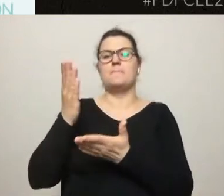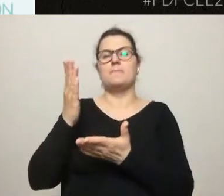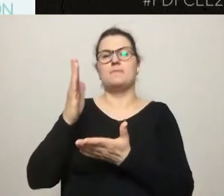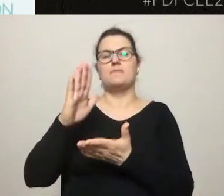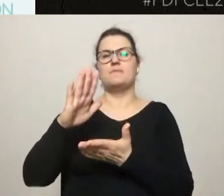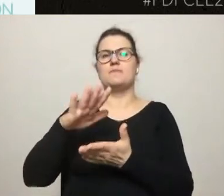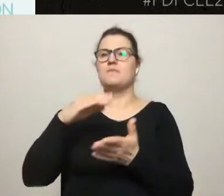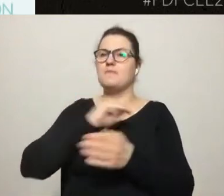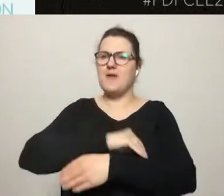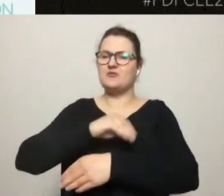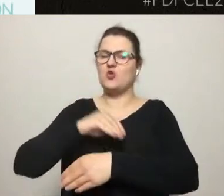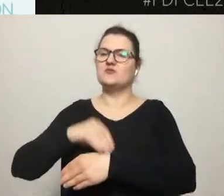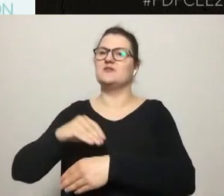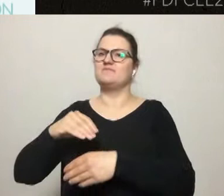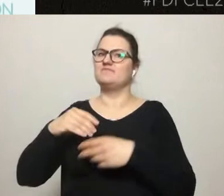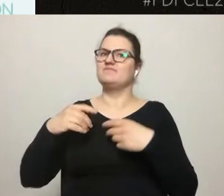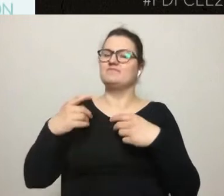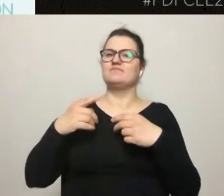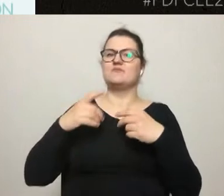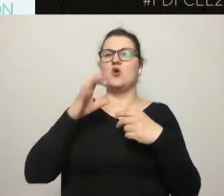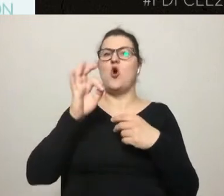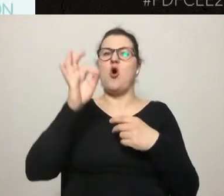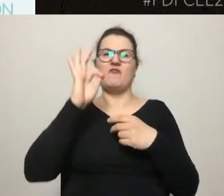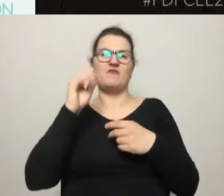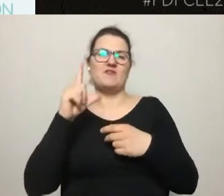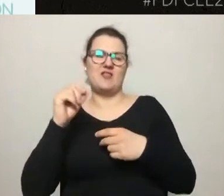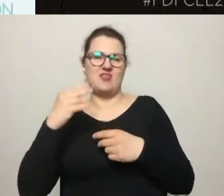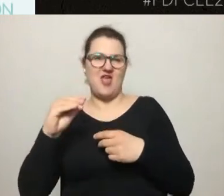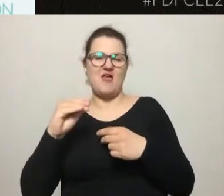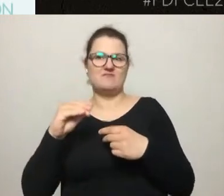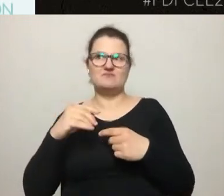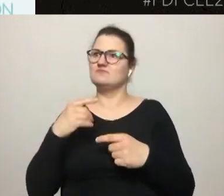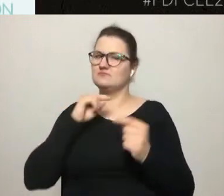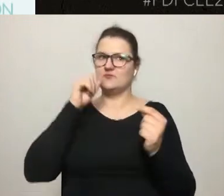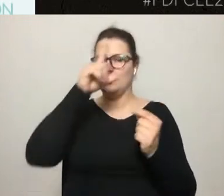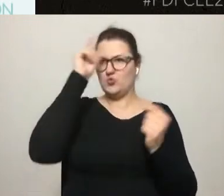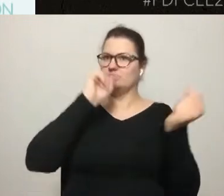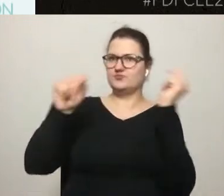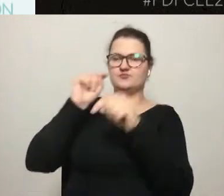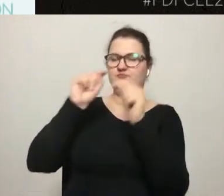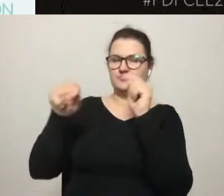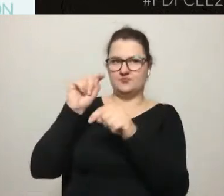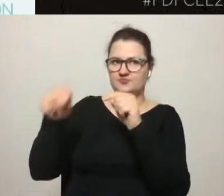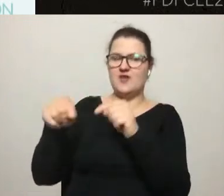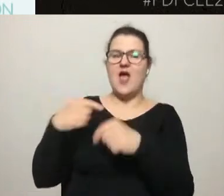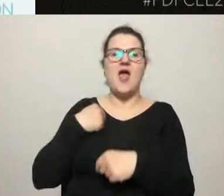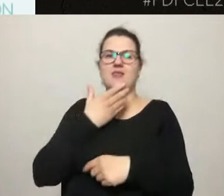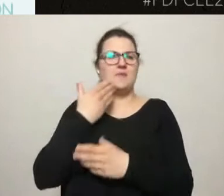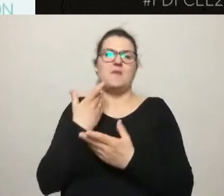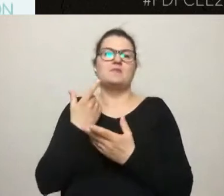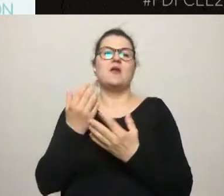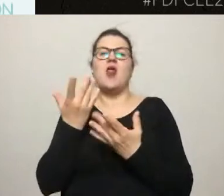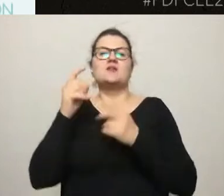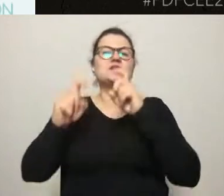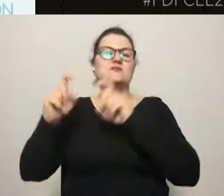pozwalają, tutaj nie mam statystyk dotyczących wykształcenia na przykład, ale doświadczenie osób przeprowadzających jest